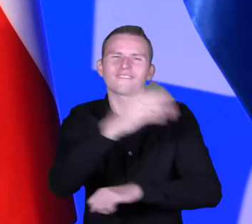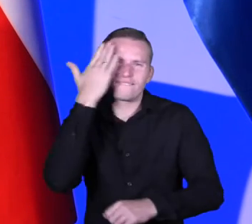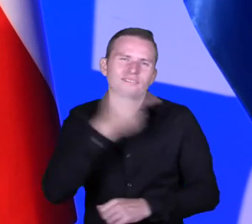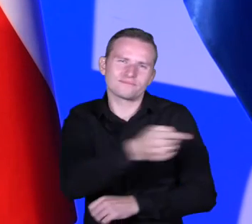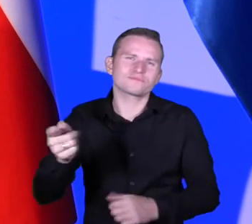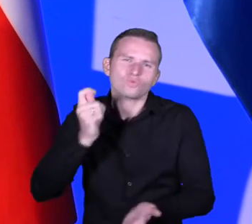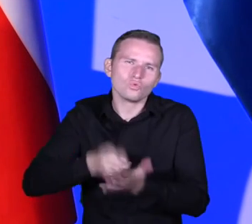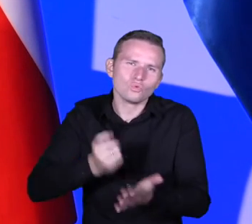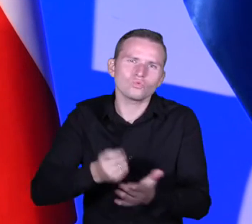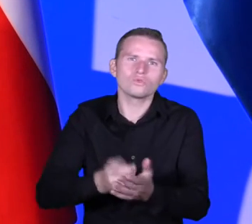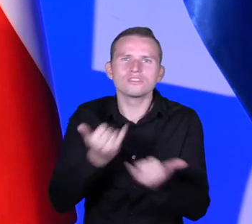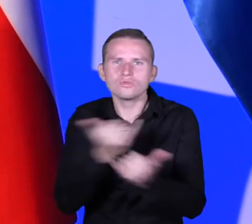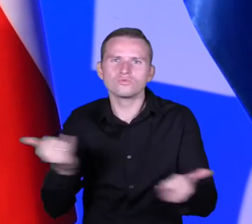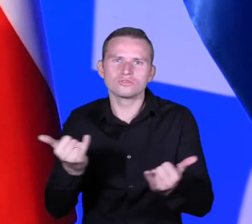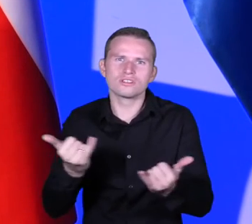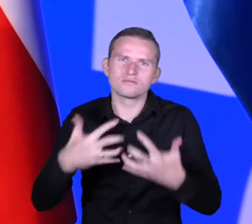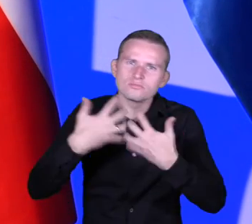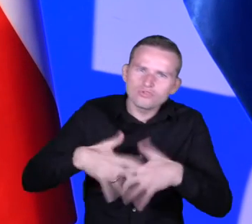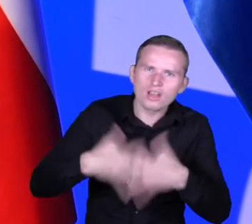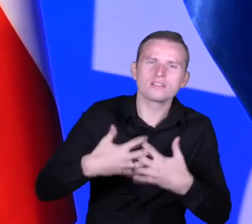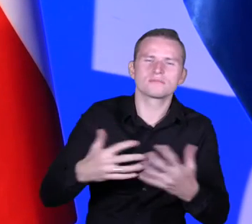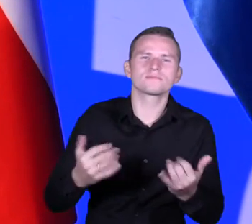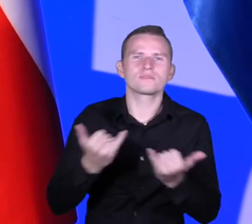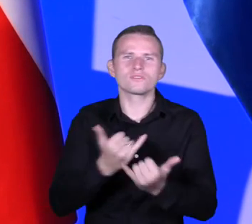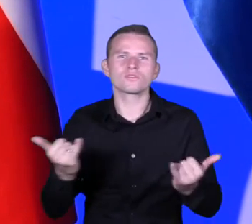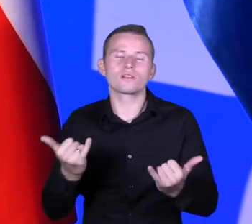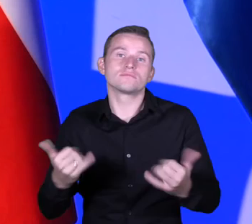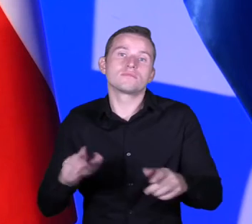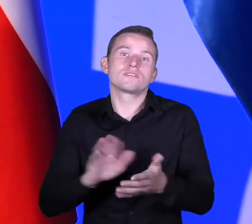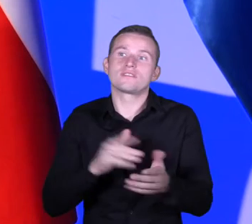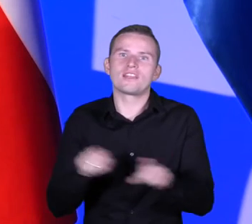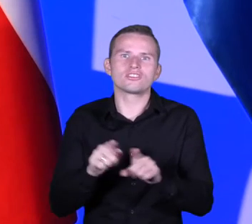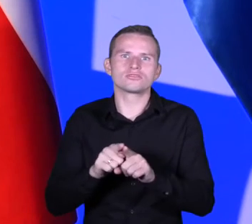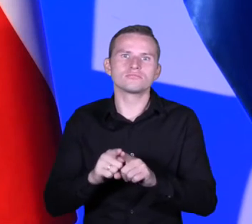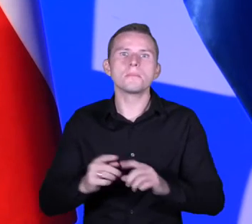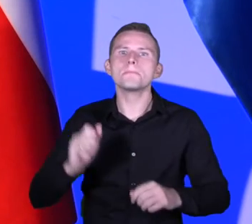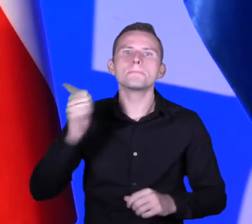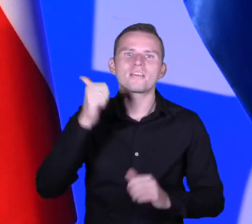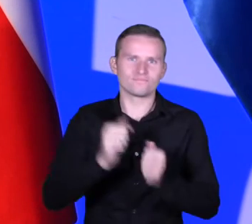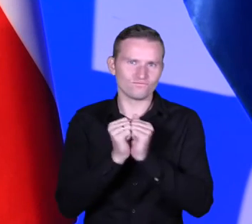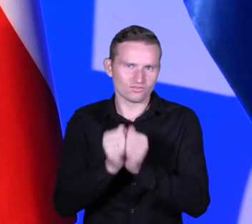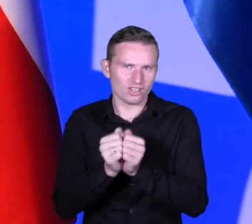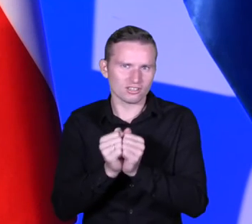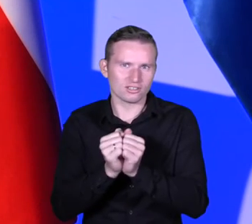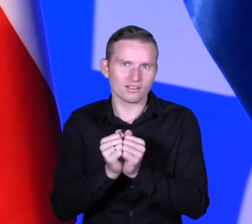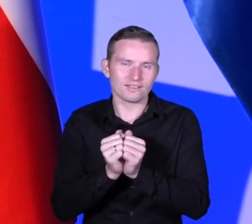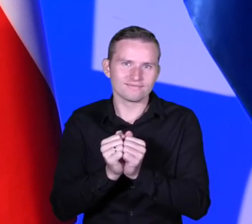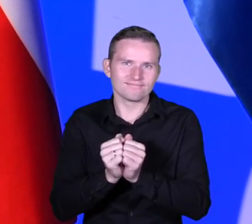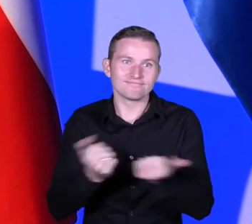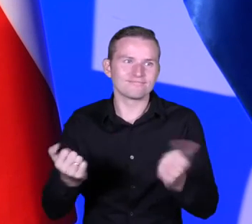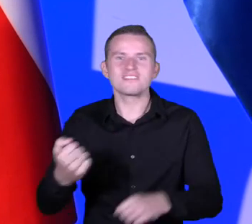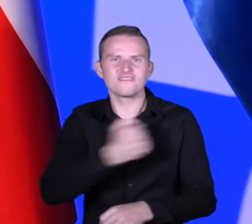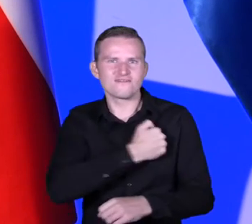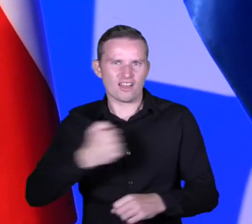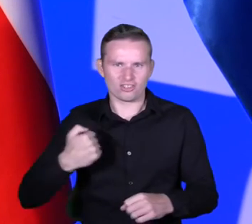chwilę także ruszy wielka akcja, która proszę nas śledzić 1 września, gdzie dotrze Warszawa do